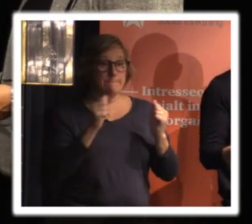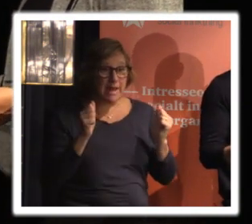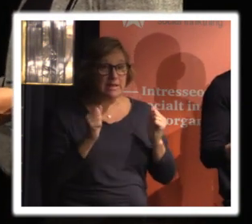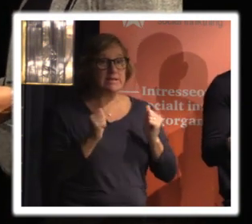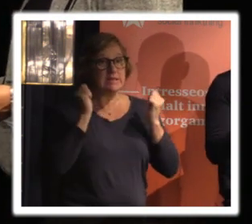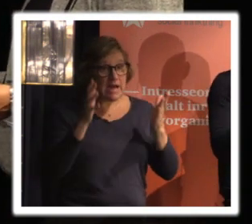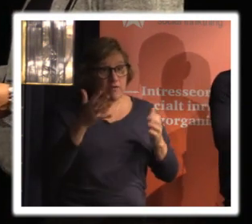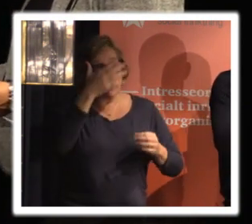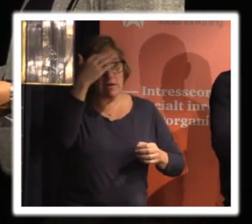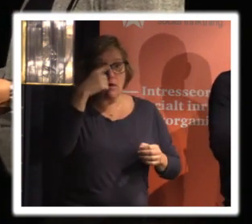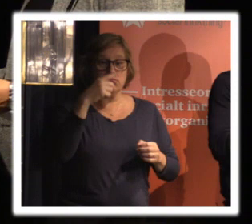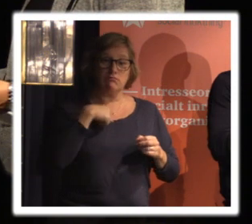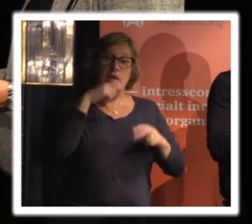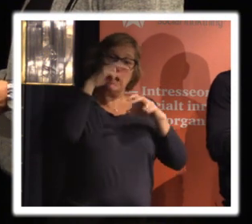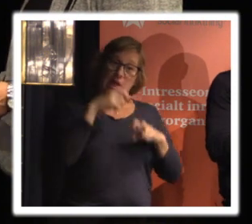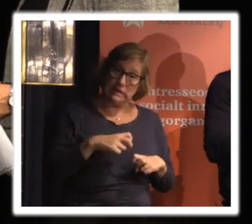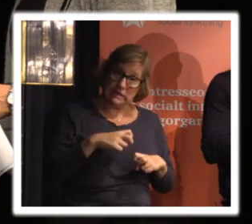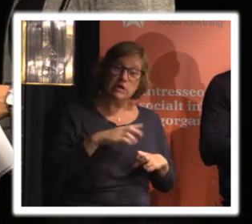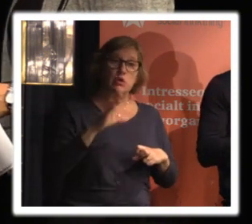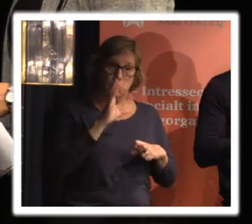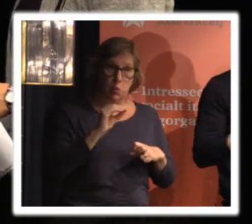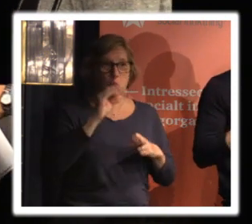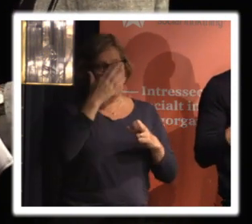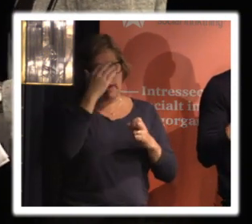granskad och böterna är en del av det